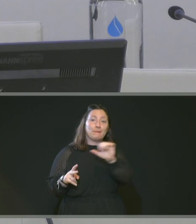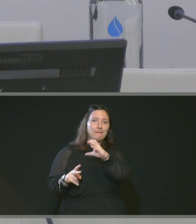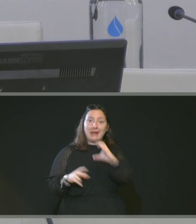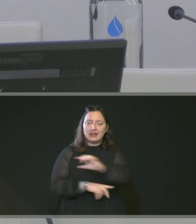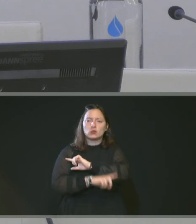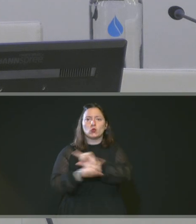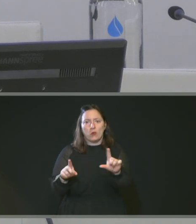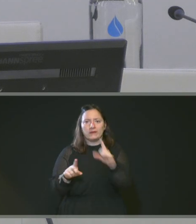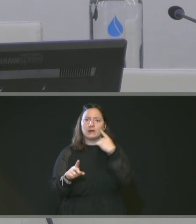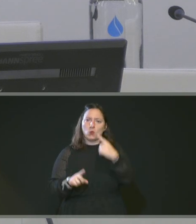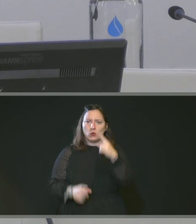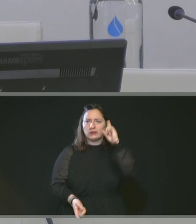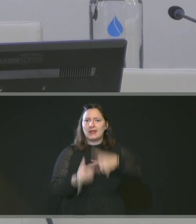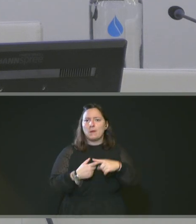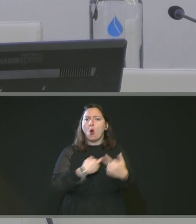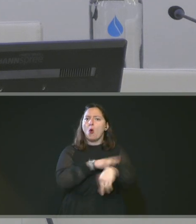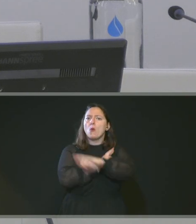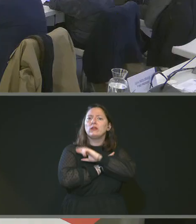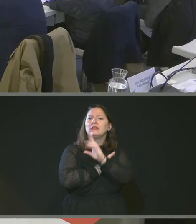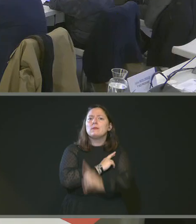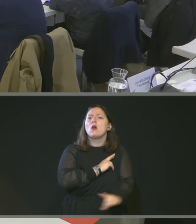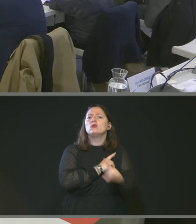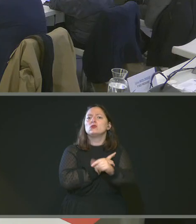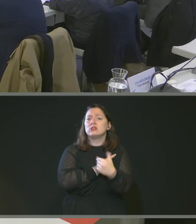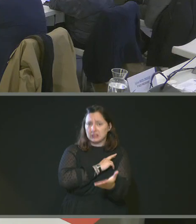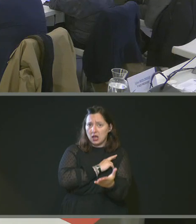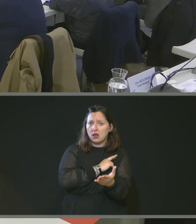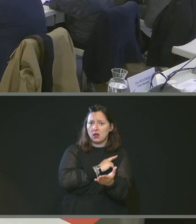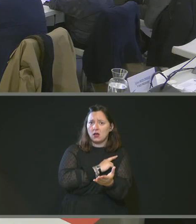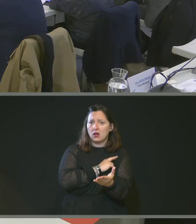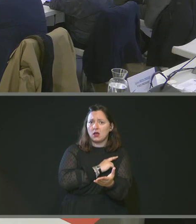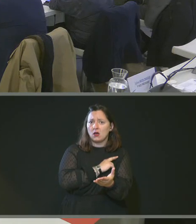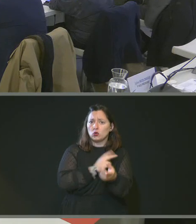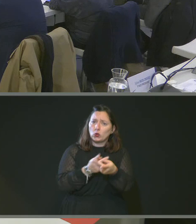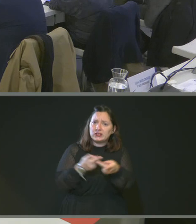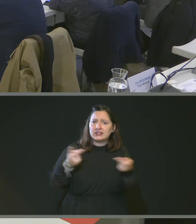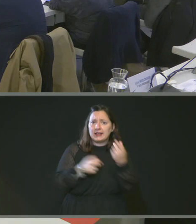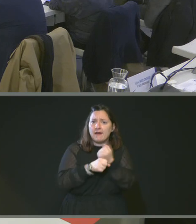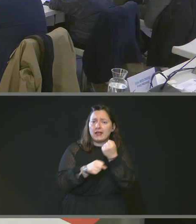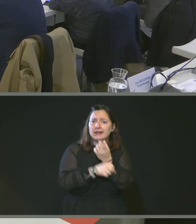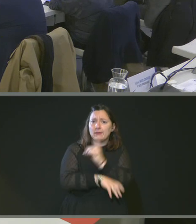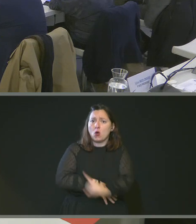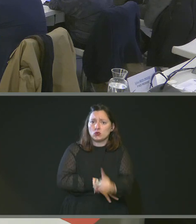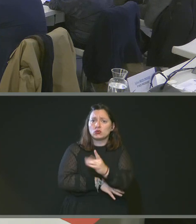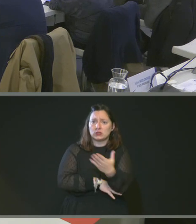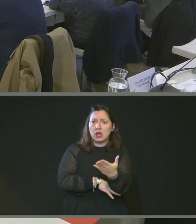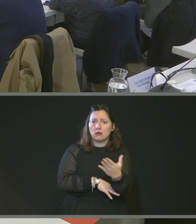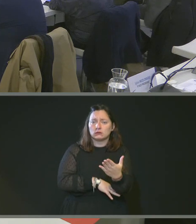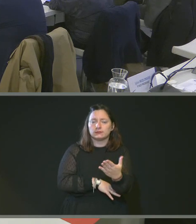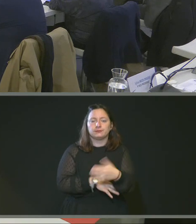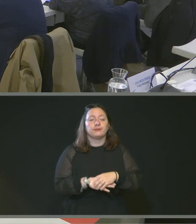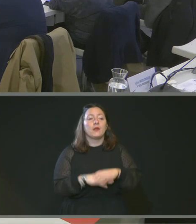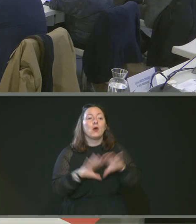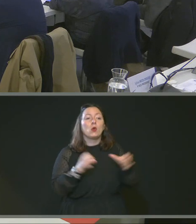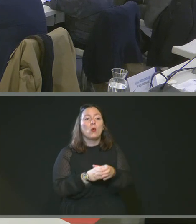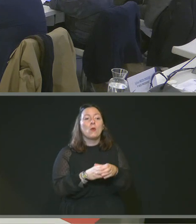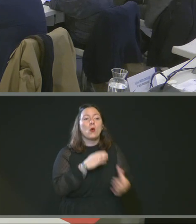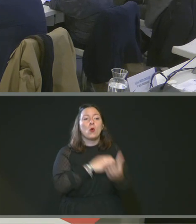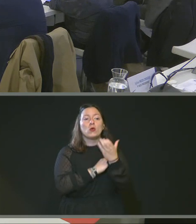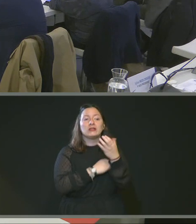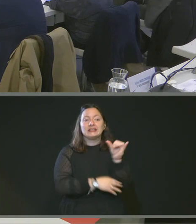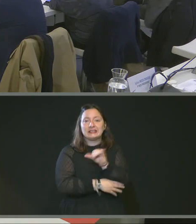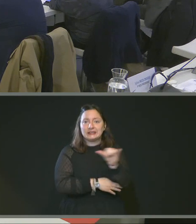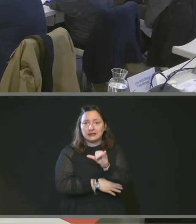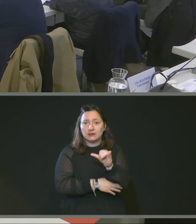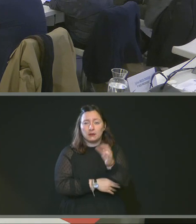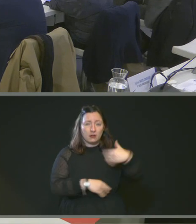dérogation au repos dominical. Je plaisante. Une dérogation pour les commerces. Donc qui vote contre les groupes ? Vous